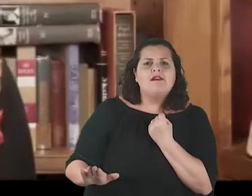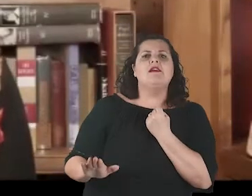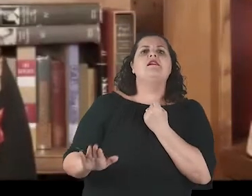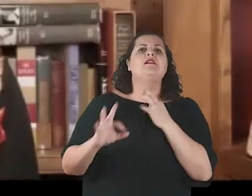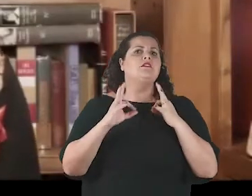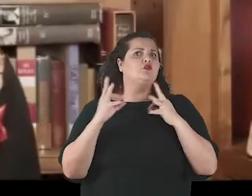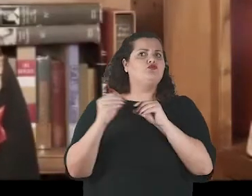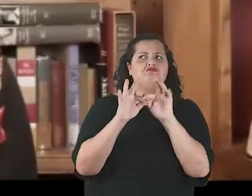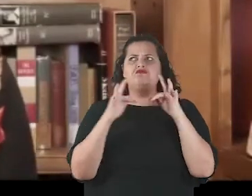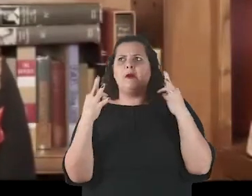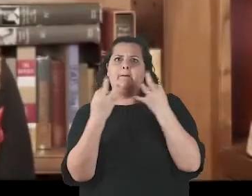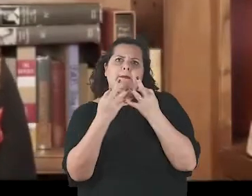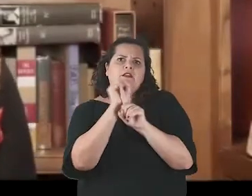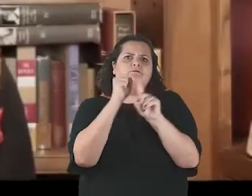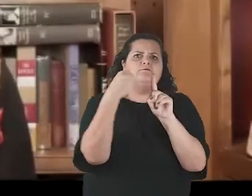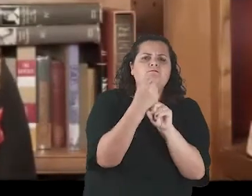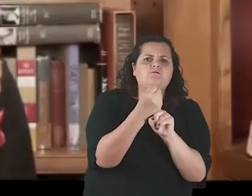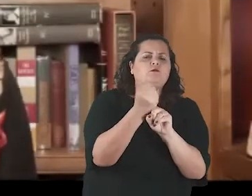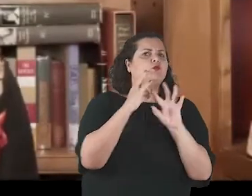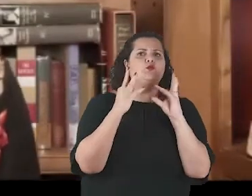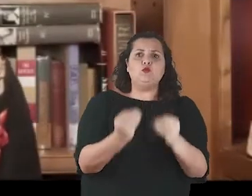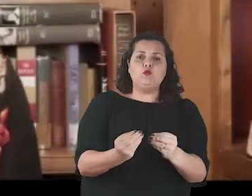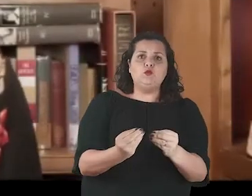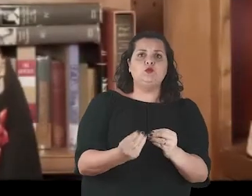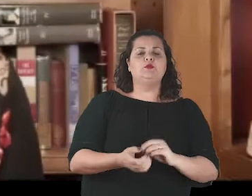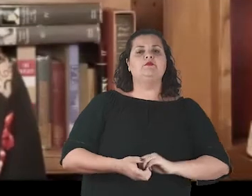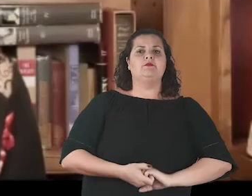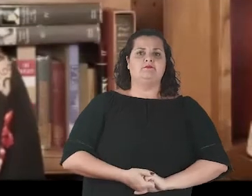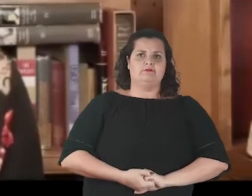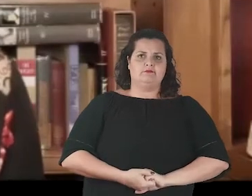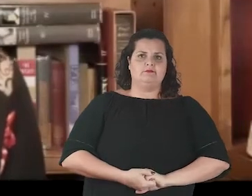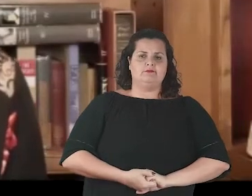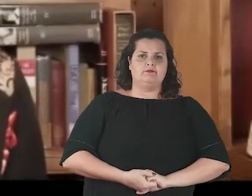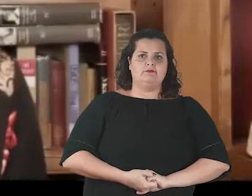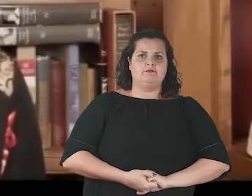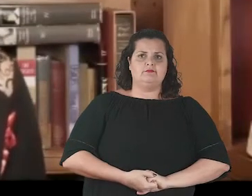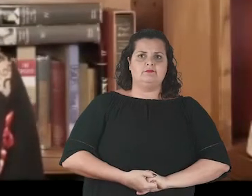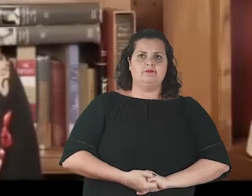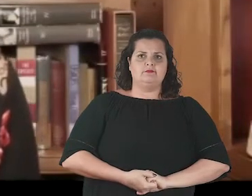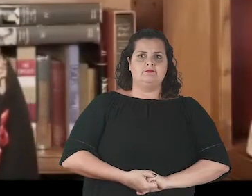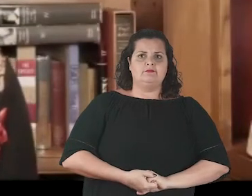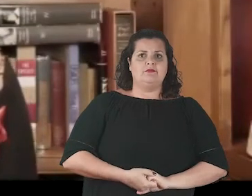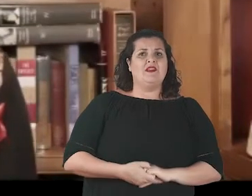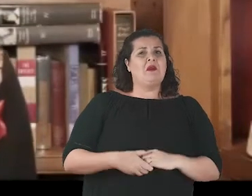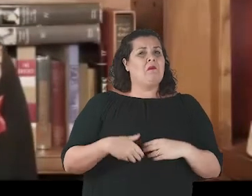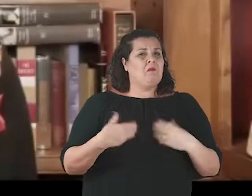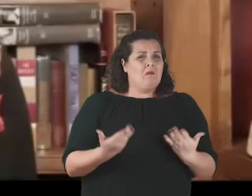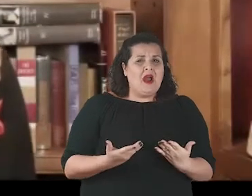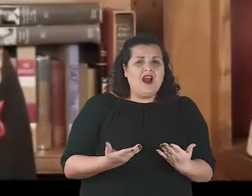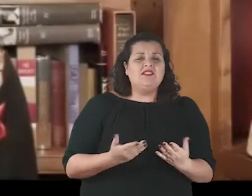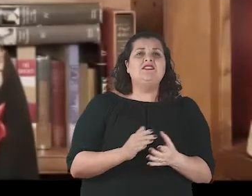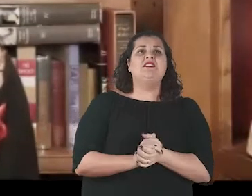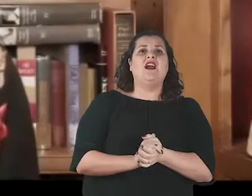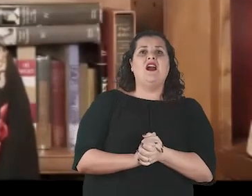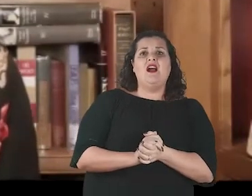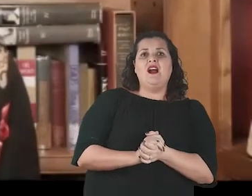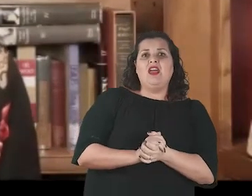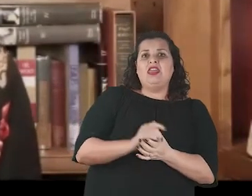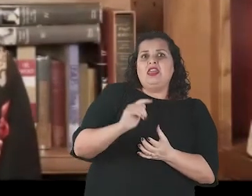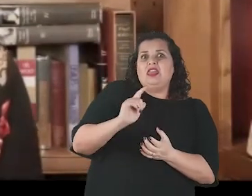to education, to identity, family, political, and socioeconomic justice. This critical